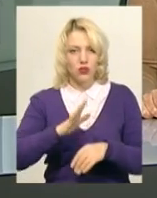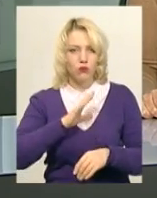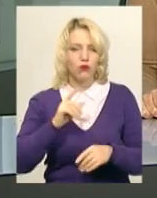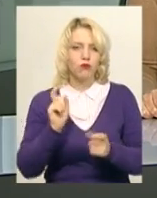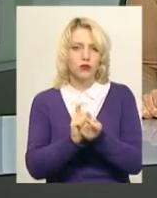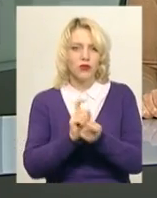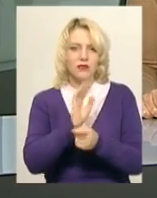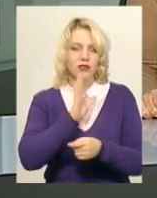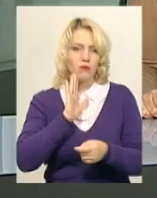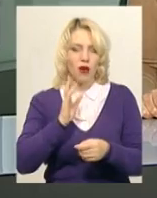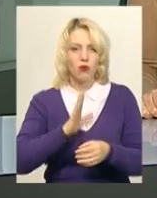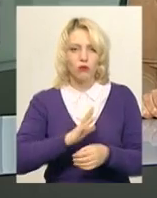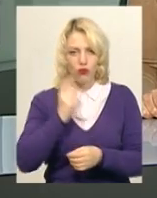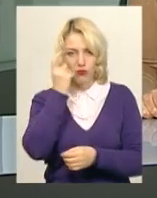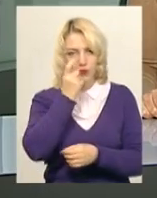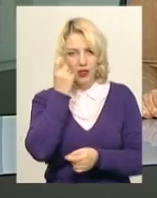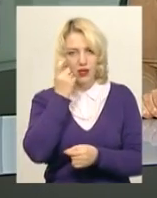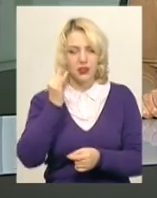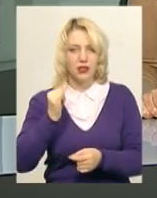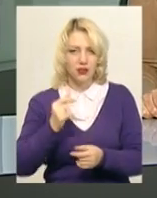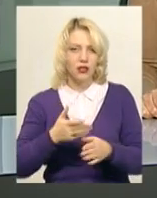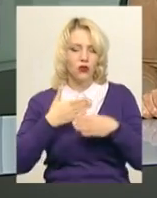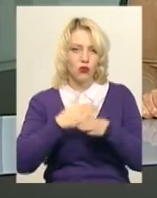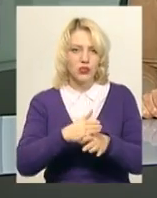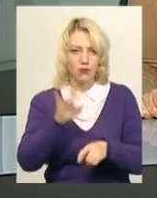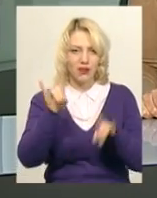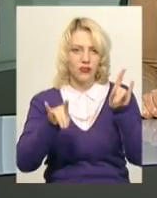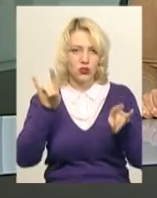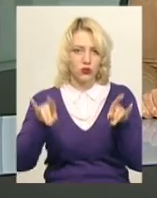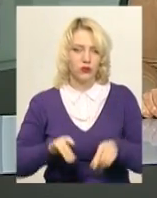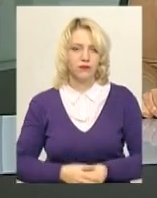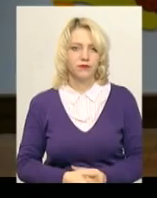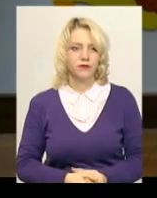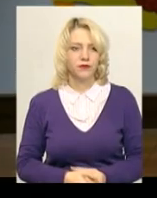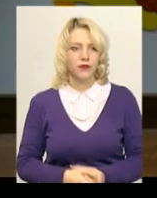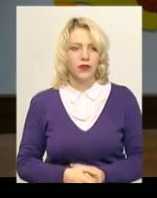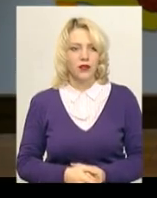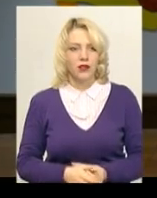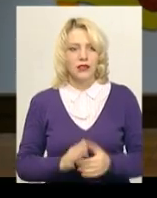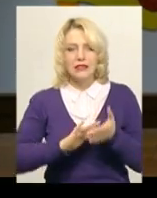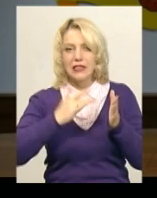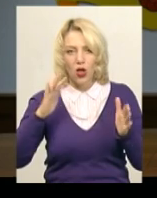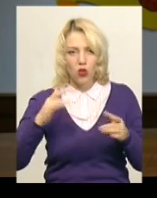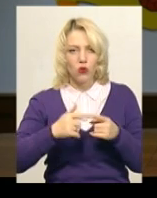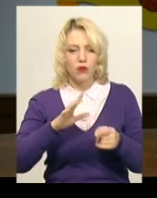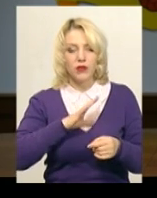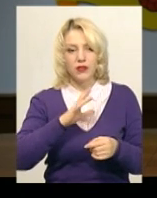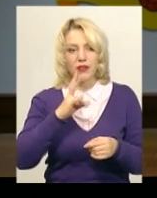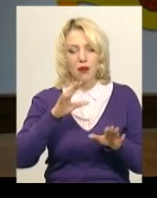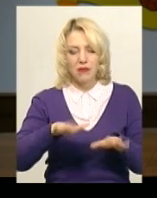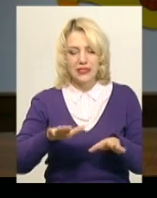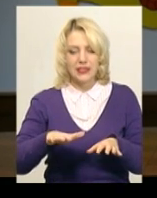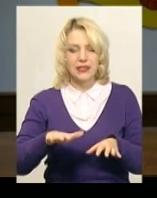із матір'ю та, перебуваючи у нетверезому стані, розбив скло стели. На місці події було виявлено